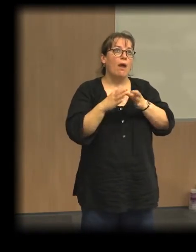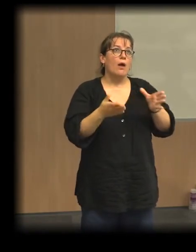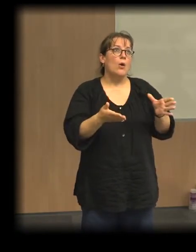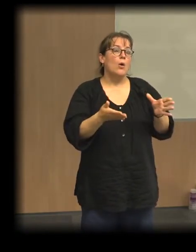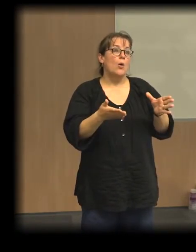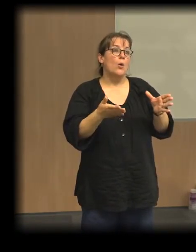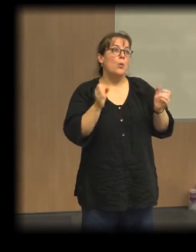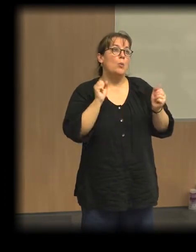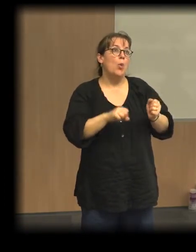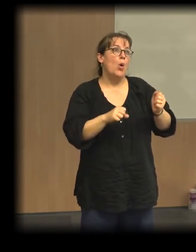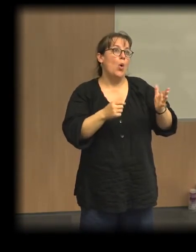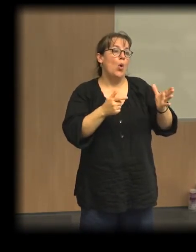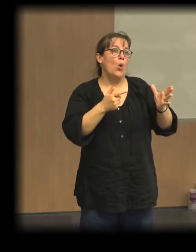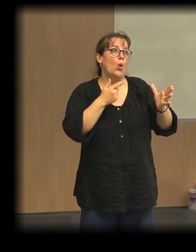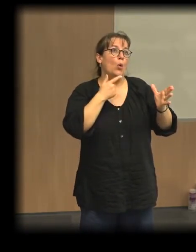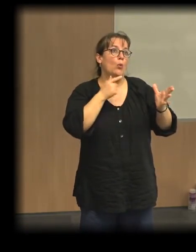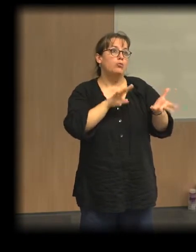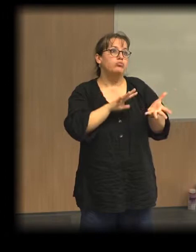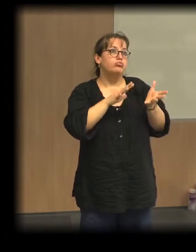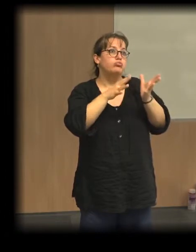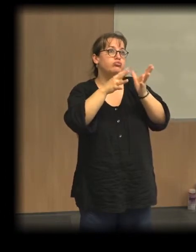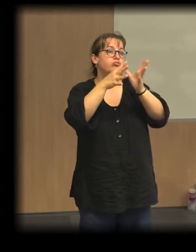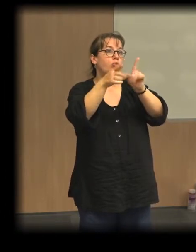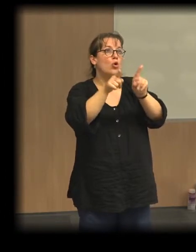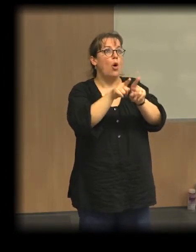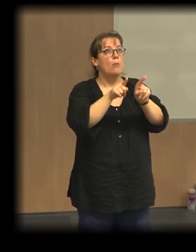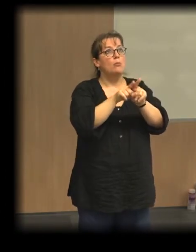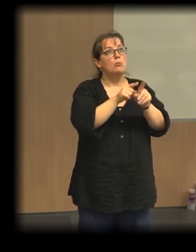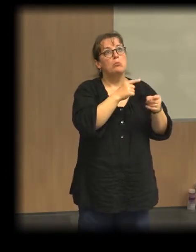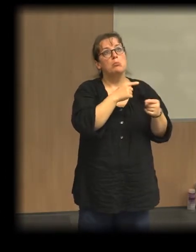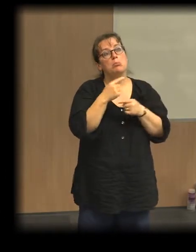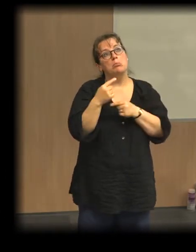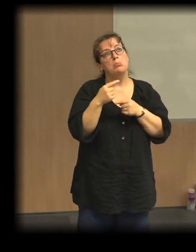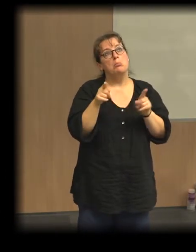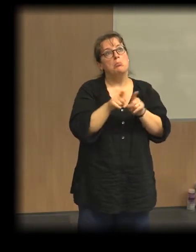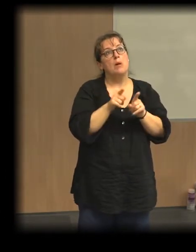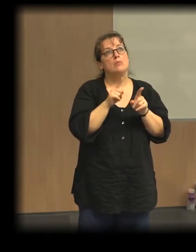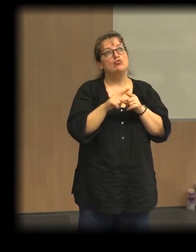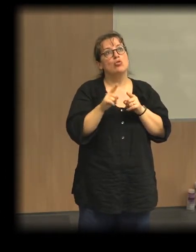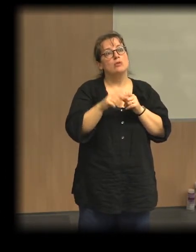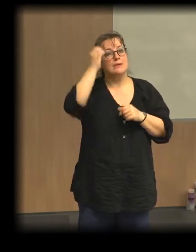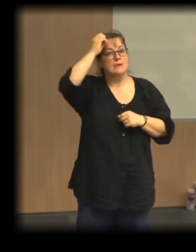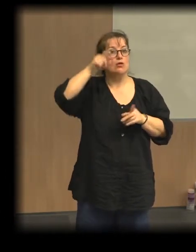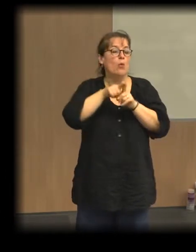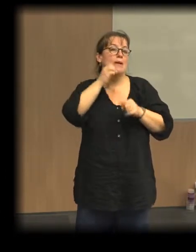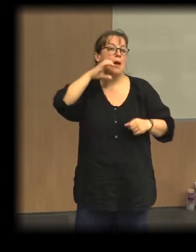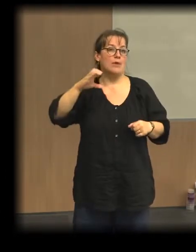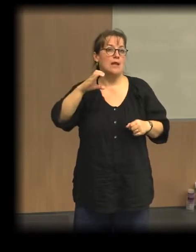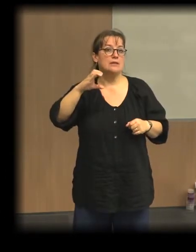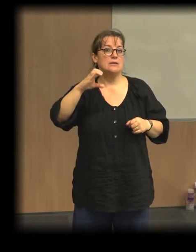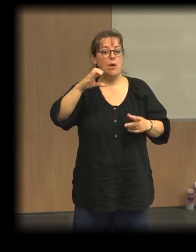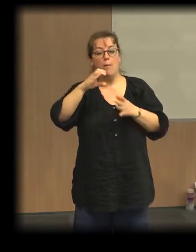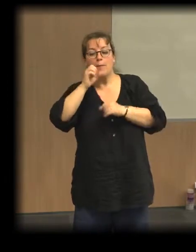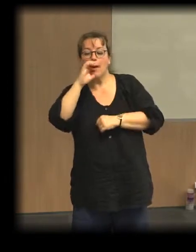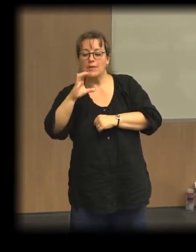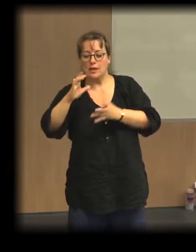demain pourrait se résumer à un capitalisme à but social. C'est-à-dire l'idée que finalement on n